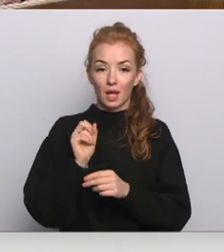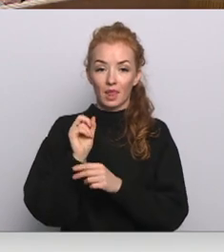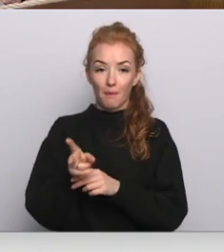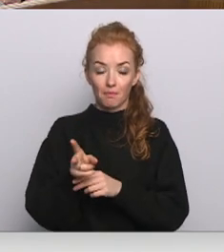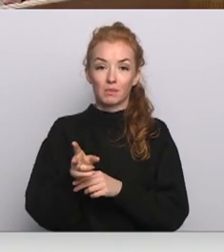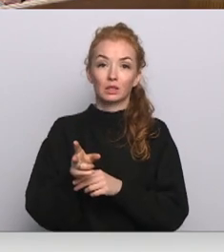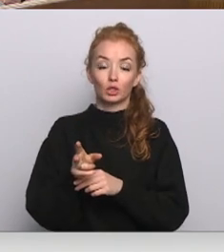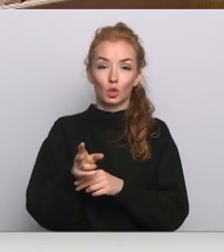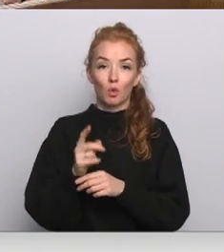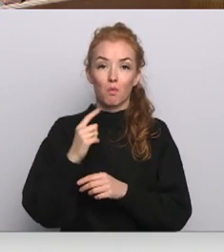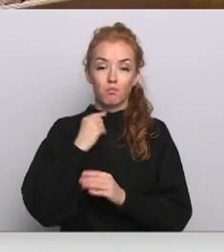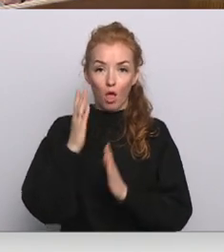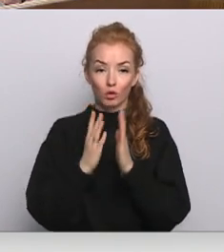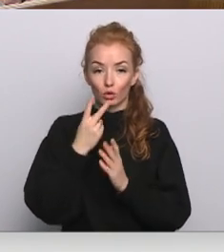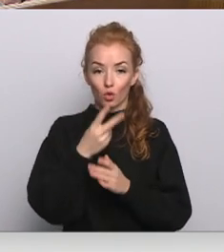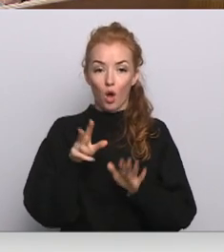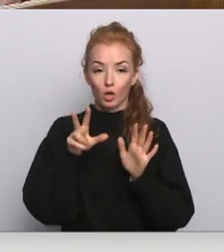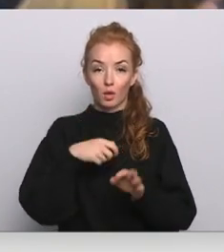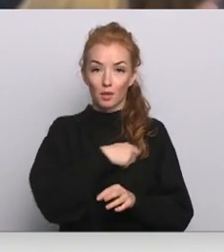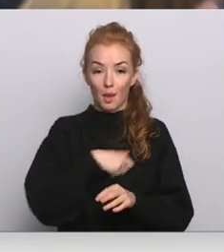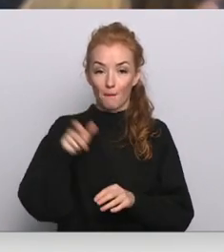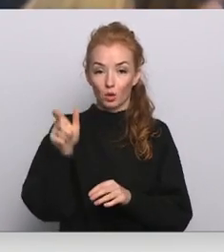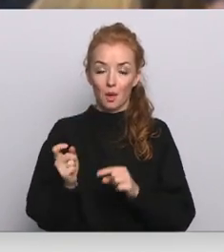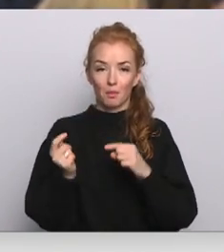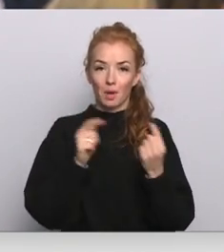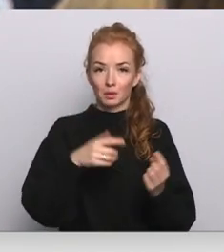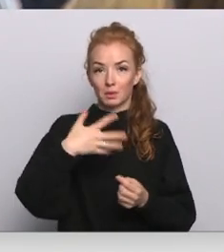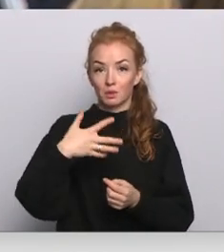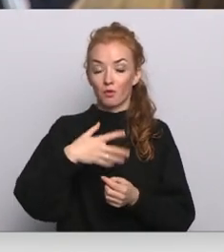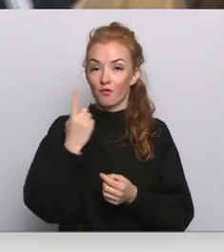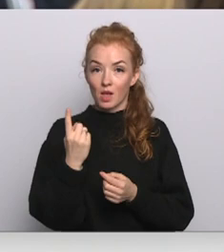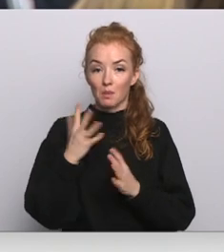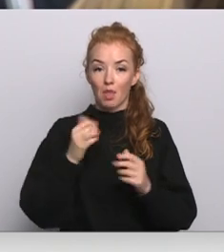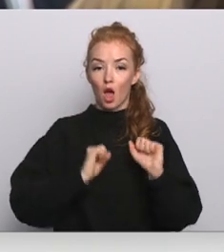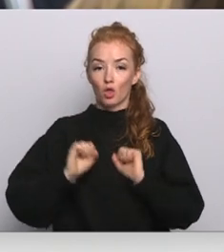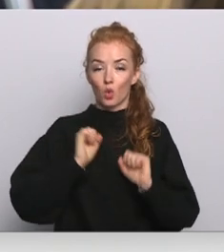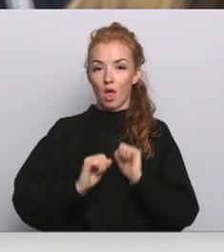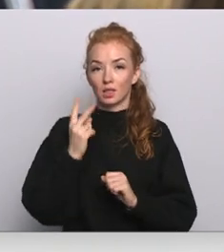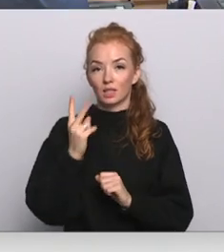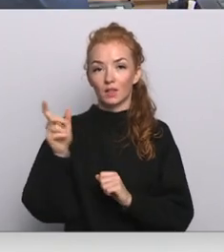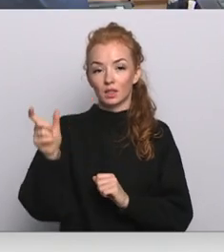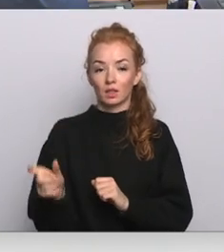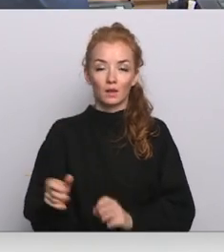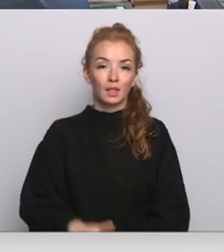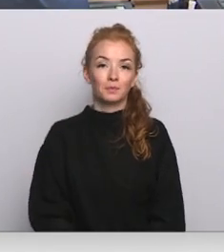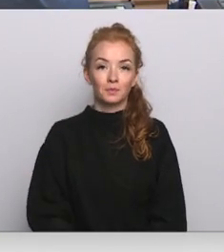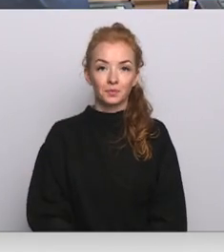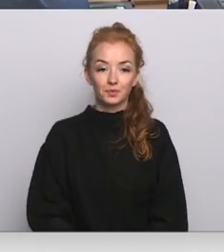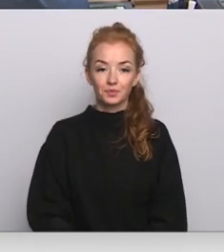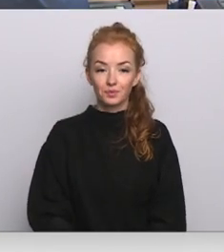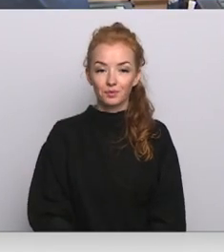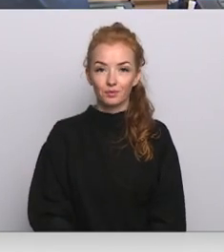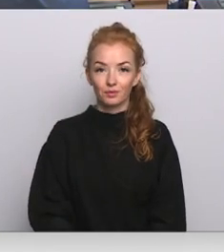izteikšanu ministram balsoja 28 deputāti pret 51, bet atturējās divi. Man tā arī Līdzītīvans Milaus,